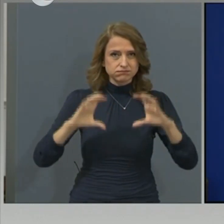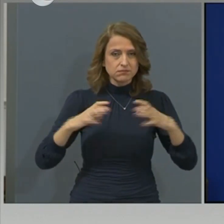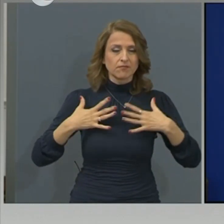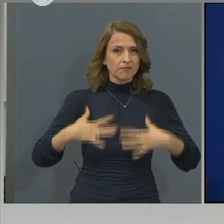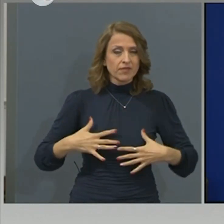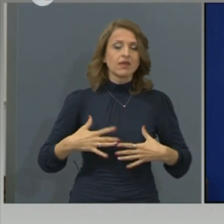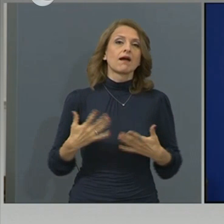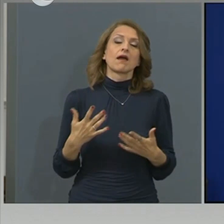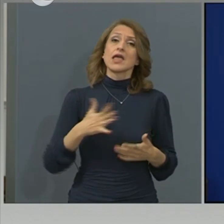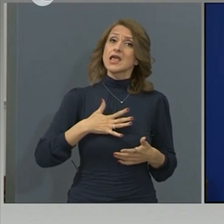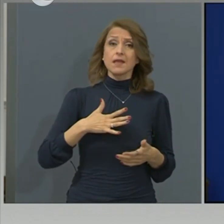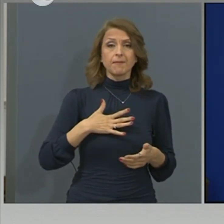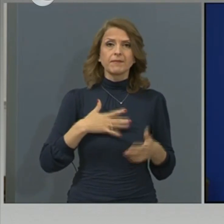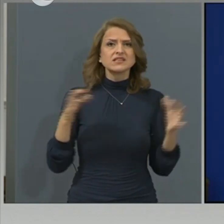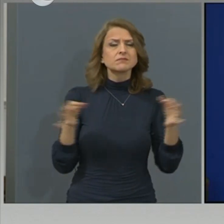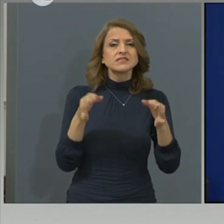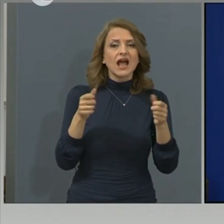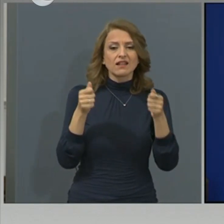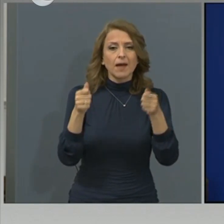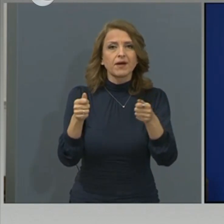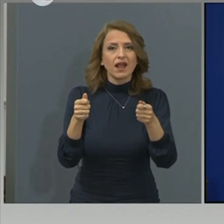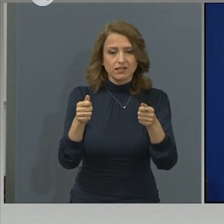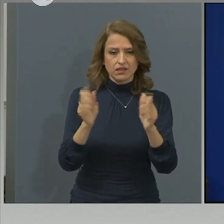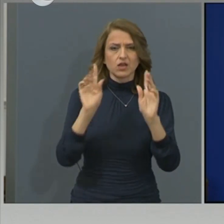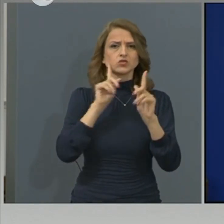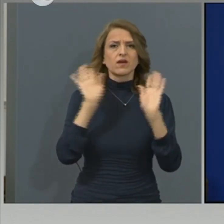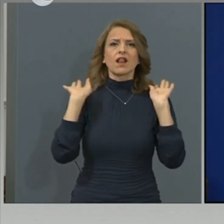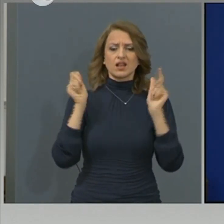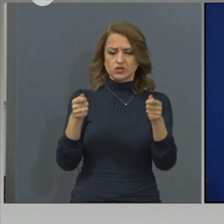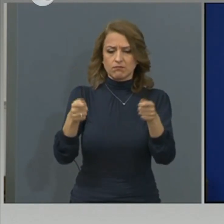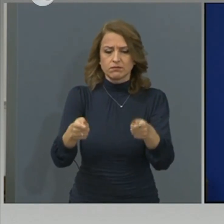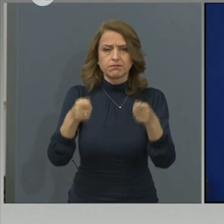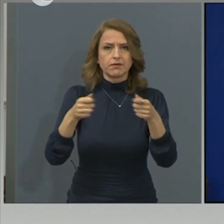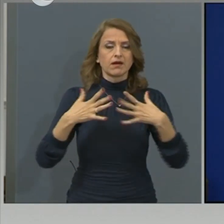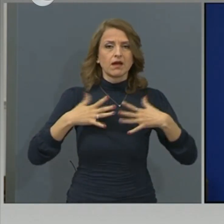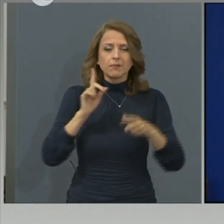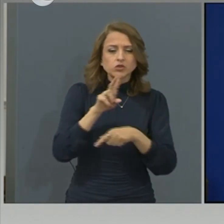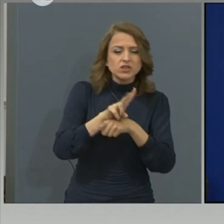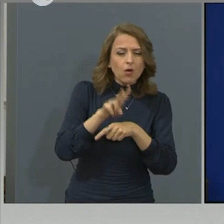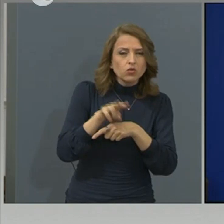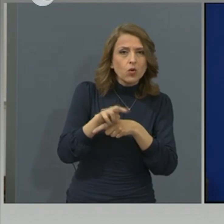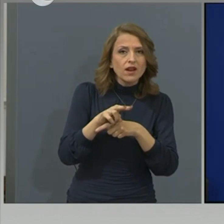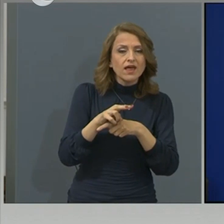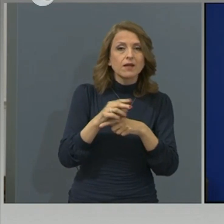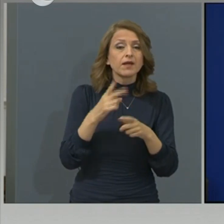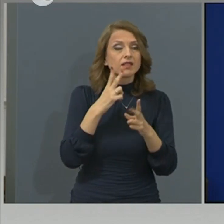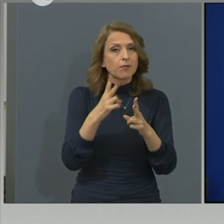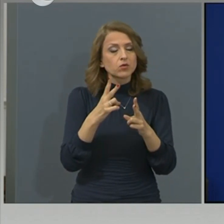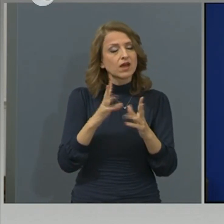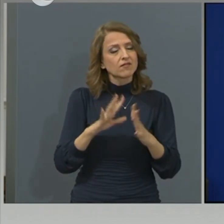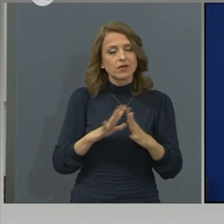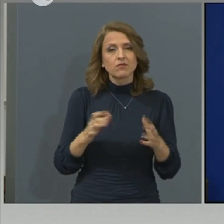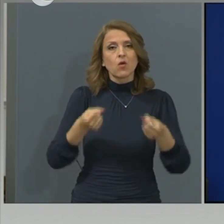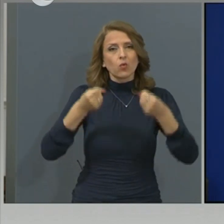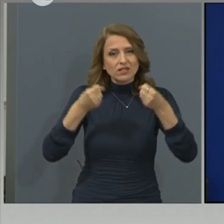имаме портативен рентгенов апарат, който ни позволява да контролираме тези прояви и наблюдаваме много тежки